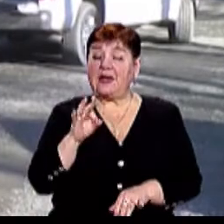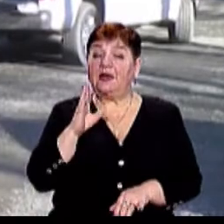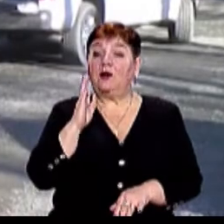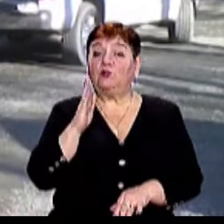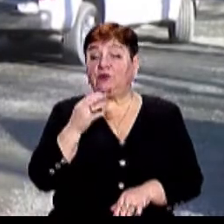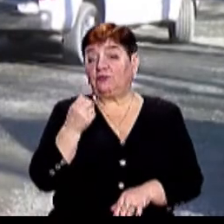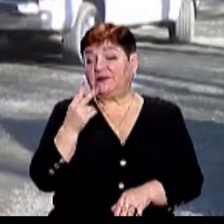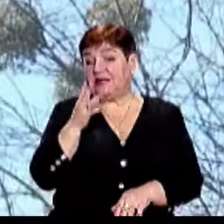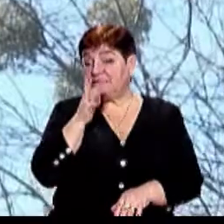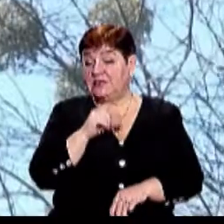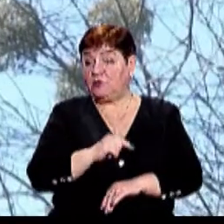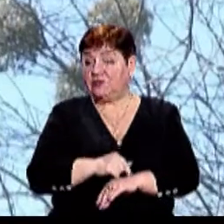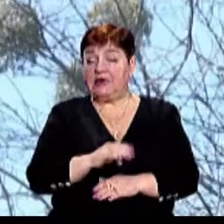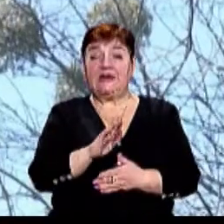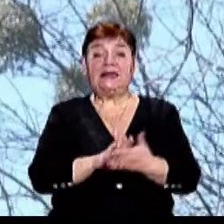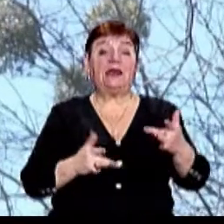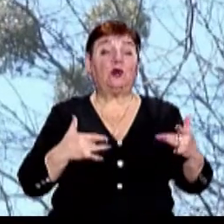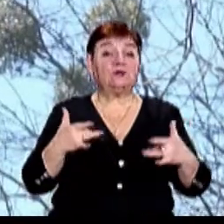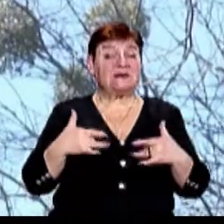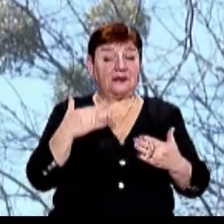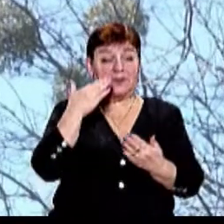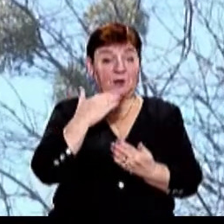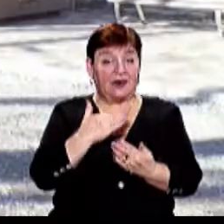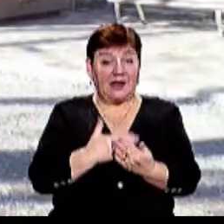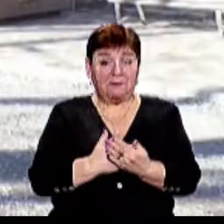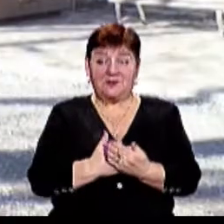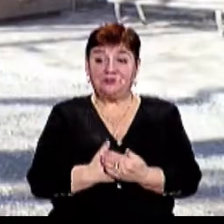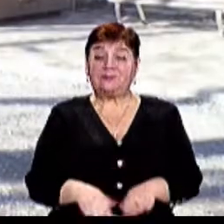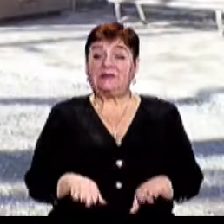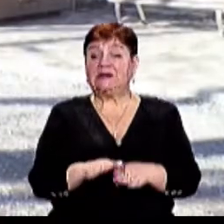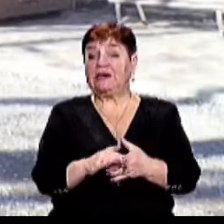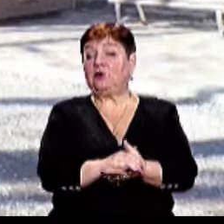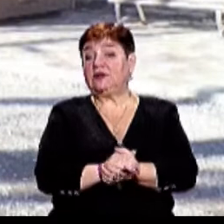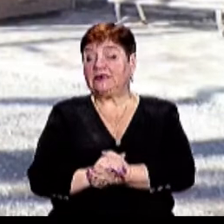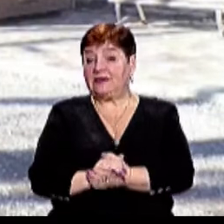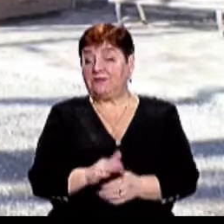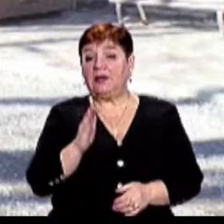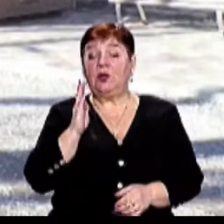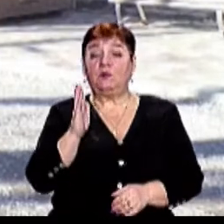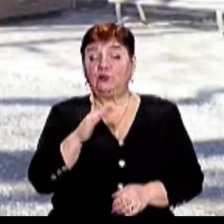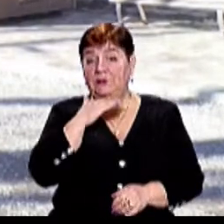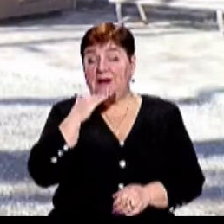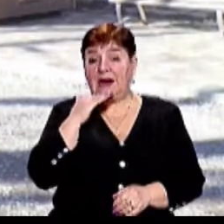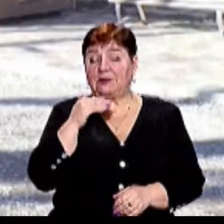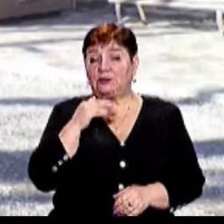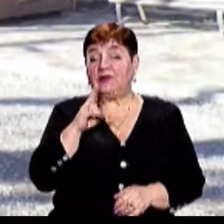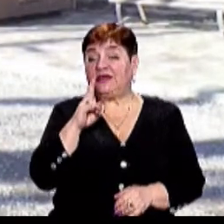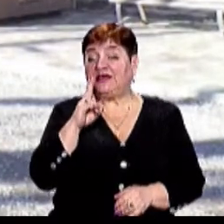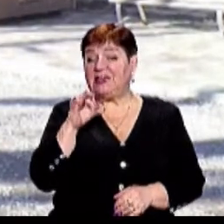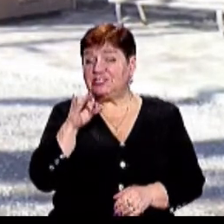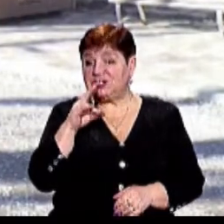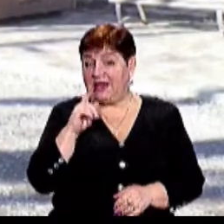12-й годині, далі концертна програма До Дня Святого Валентина в нас будуть діджеї, битва діджеїв, заявлені три